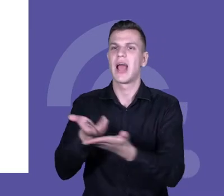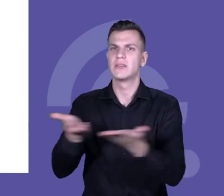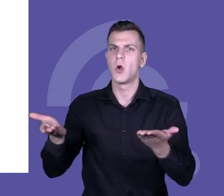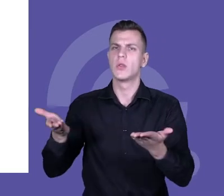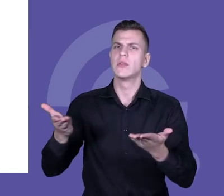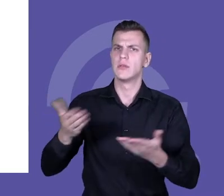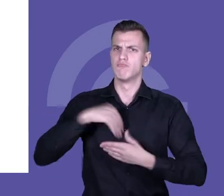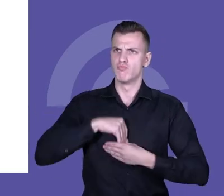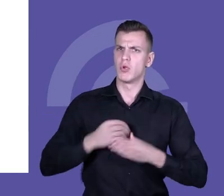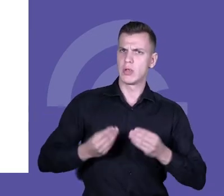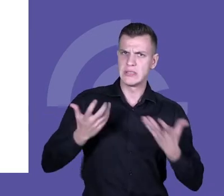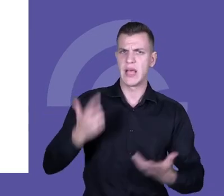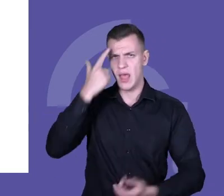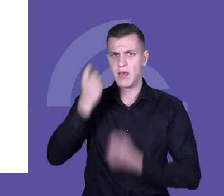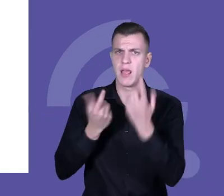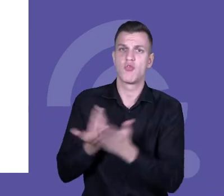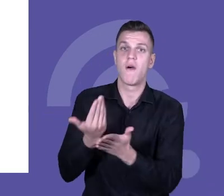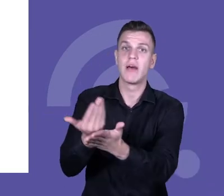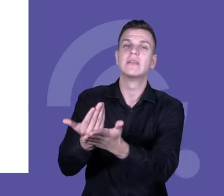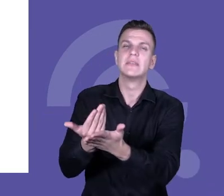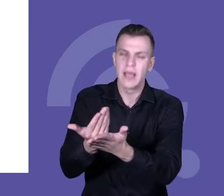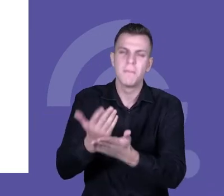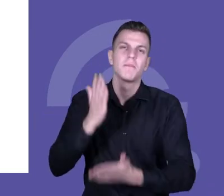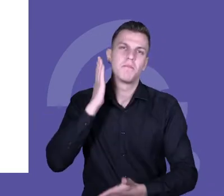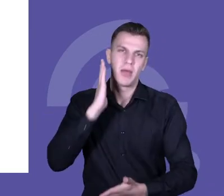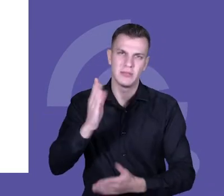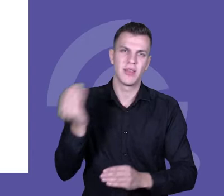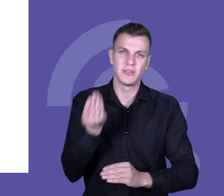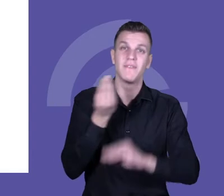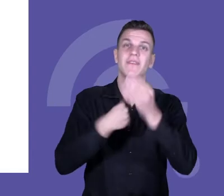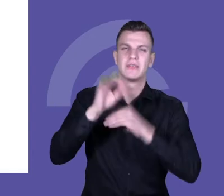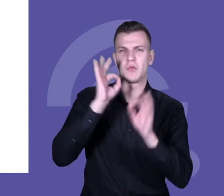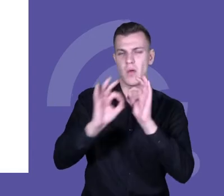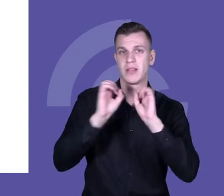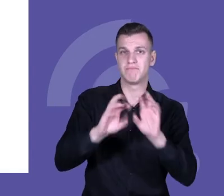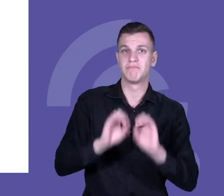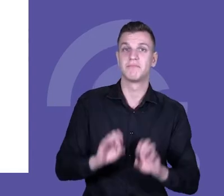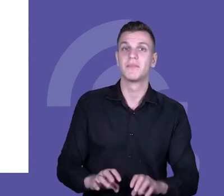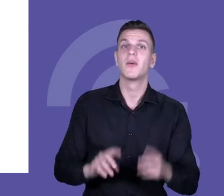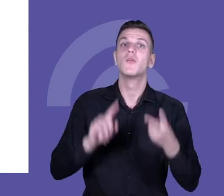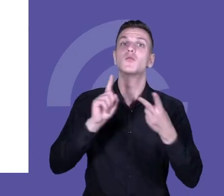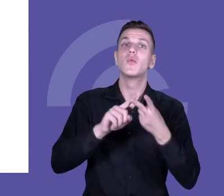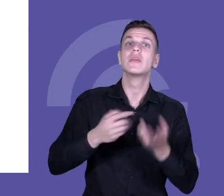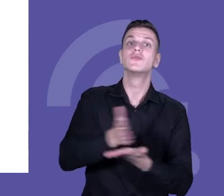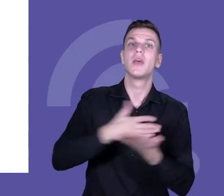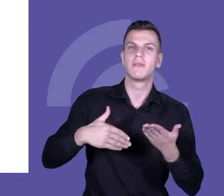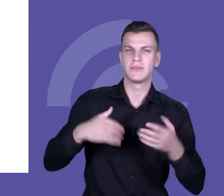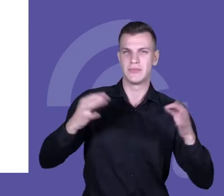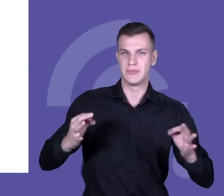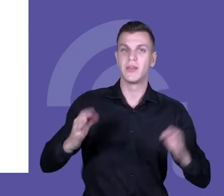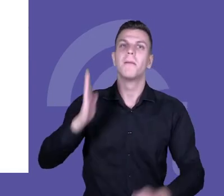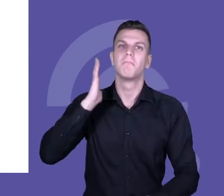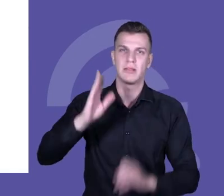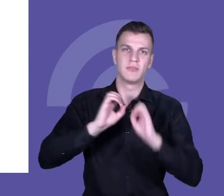więcej o tym mówić, ponieważ cała sesja druga będzie poświęcona właśnie kompetencjom proinnowacyjnym. Będzie można posłuchać